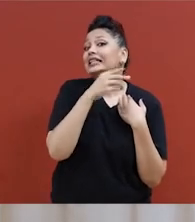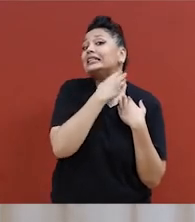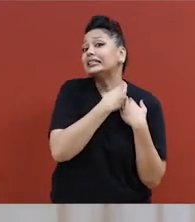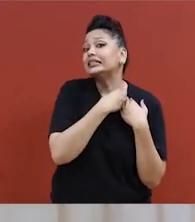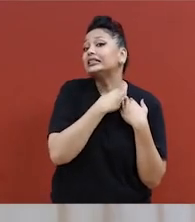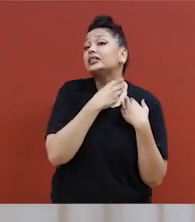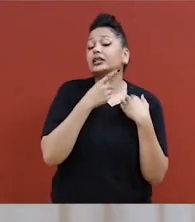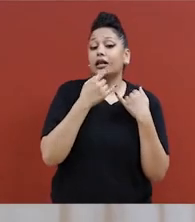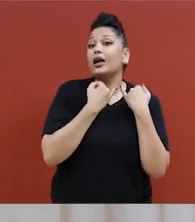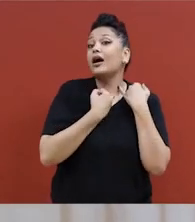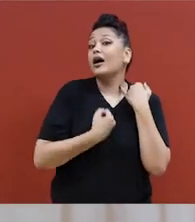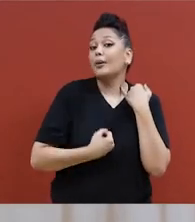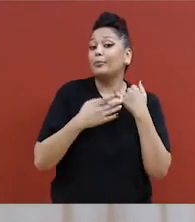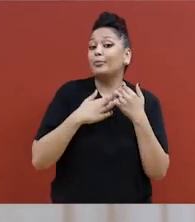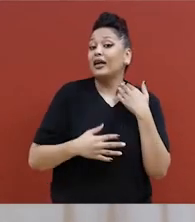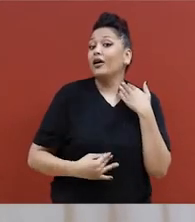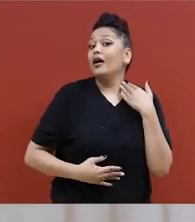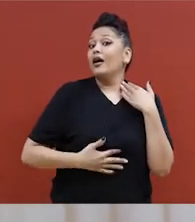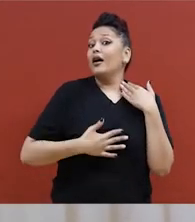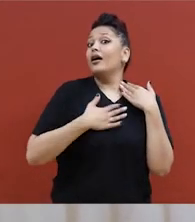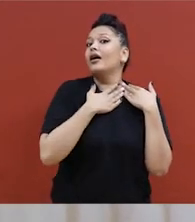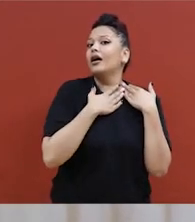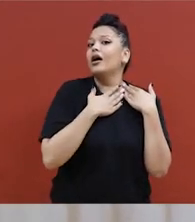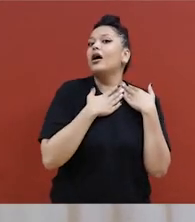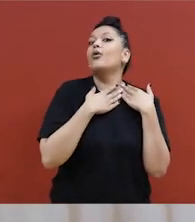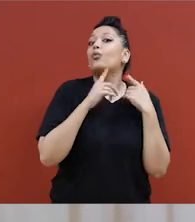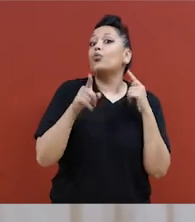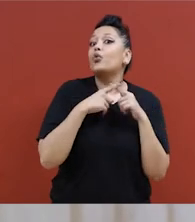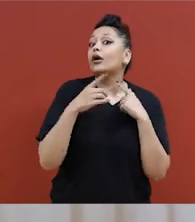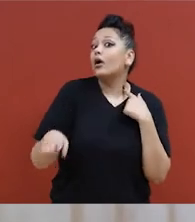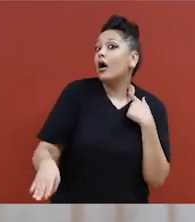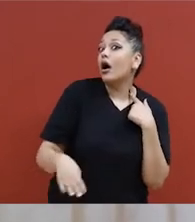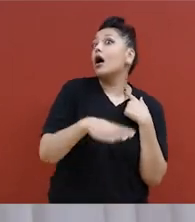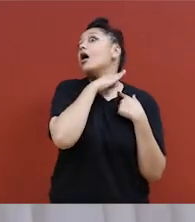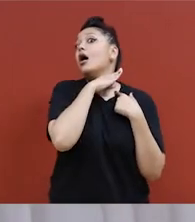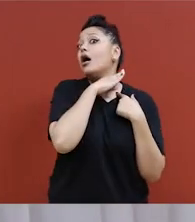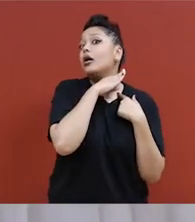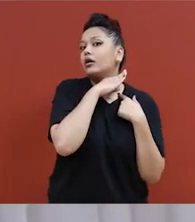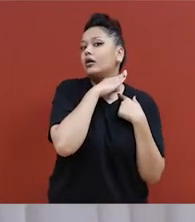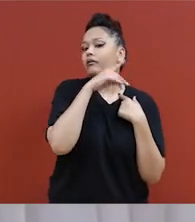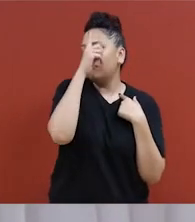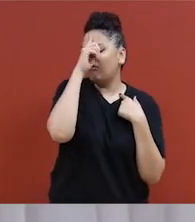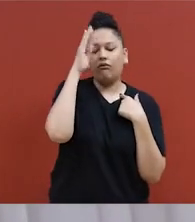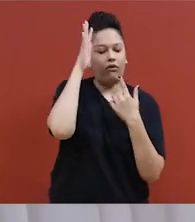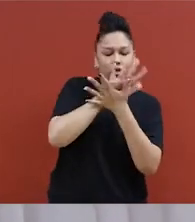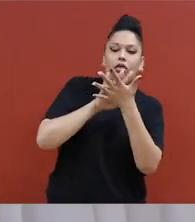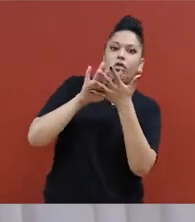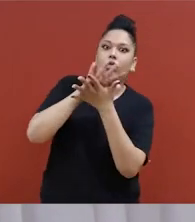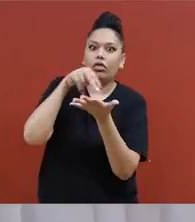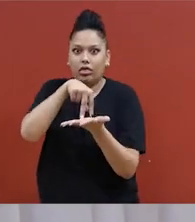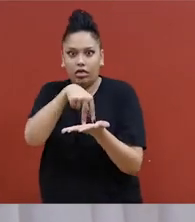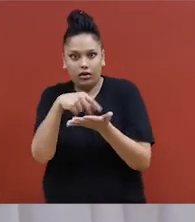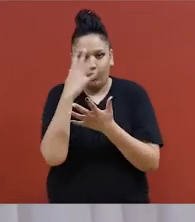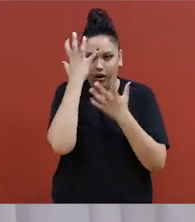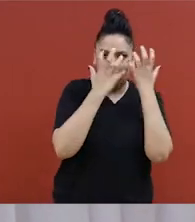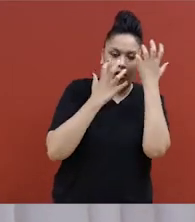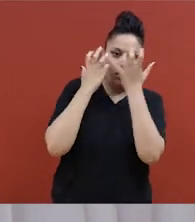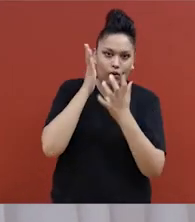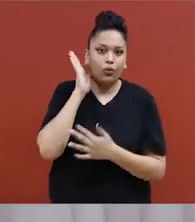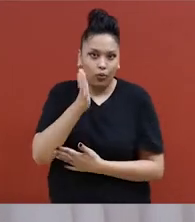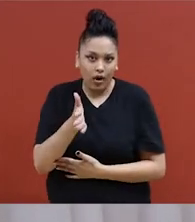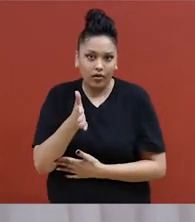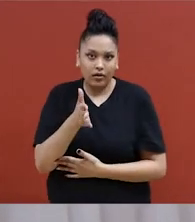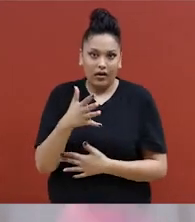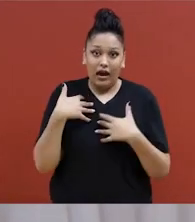'au cerveau. Quand je frappe quelqu'un sur le côté du cou, il peut s'évanouir. Il peut avoir des vertiges.